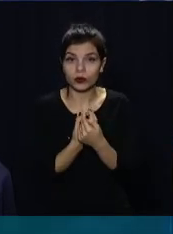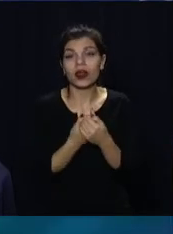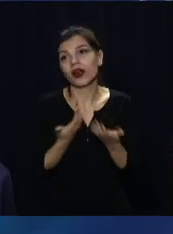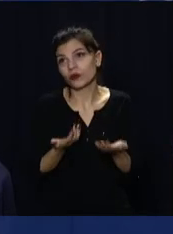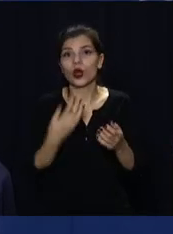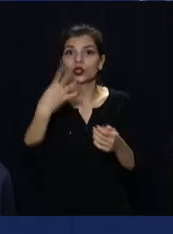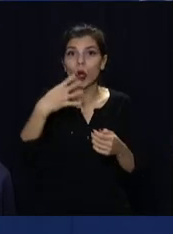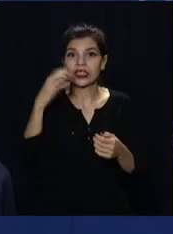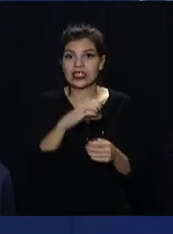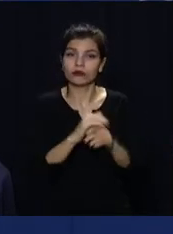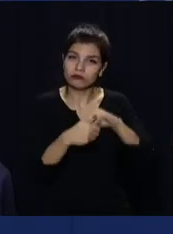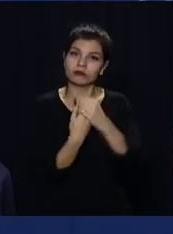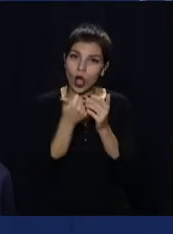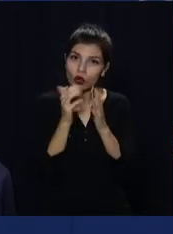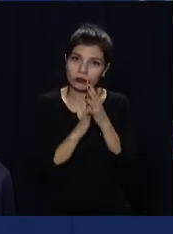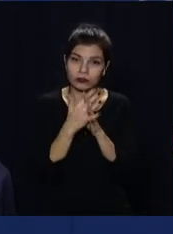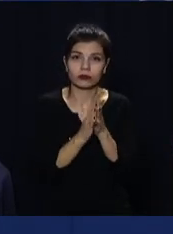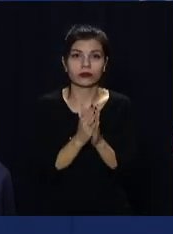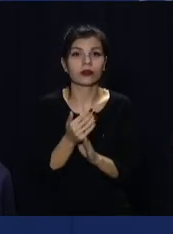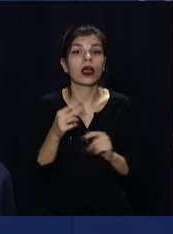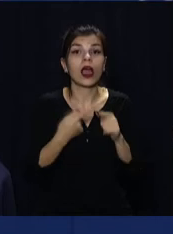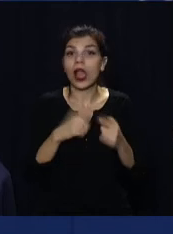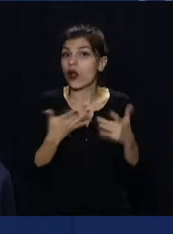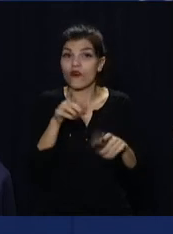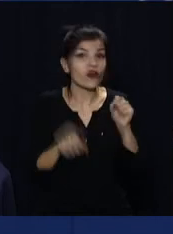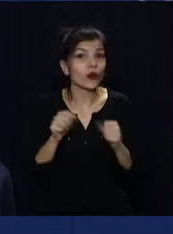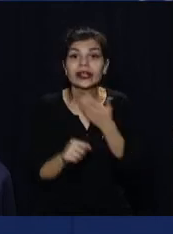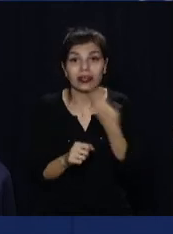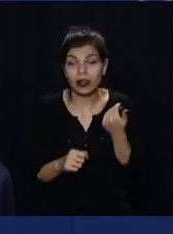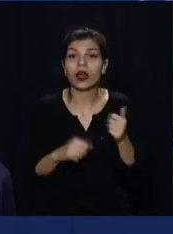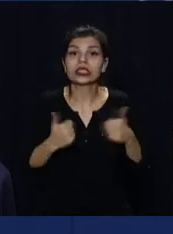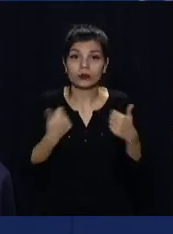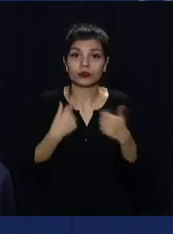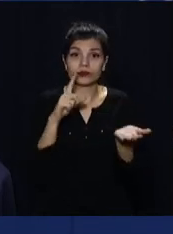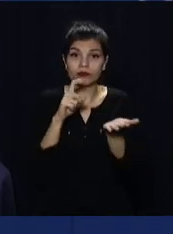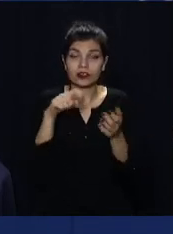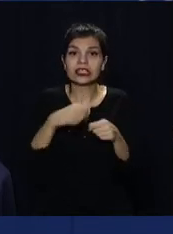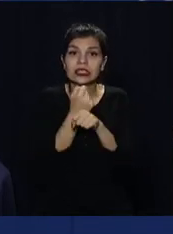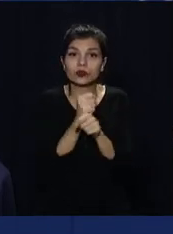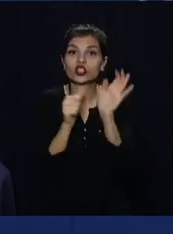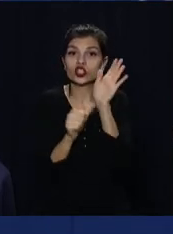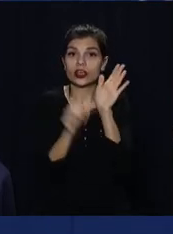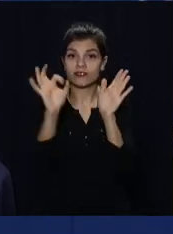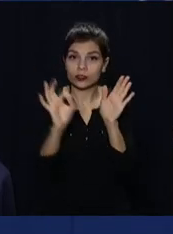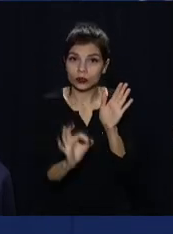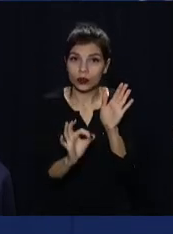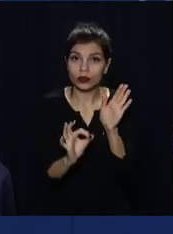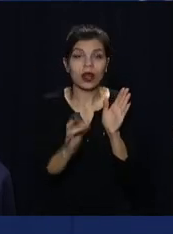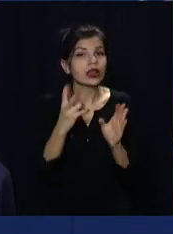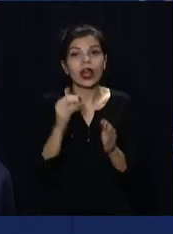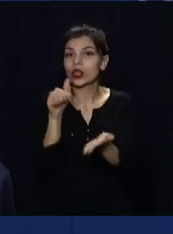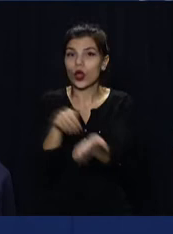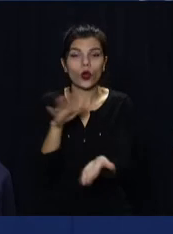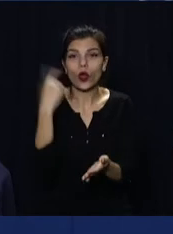ретельно і часто мийте руки принаймні 40 секунд. За відсутності такої можливості користайтеся антисептиком з вмістом спирту